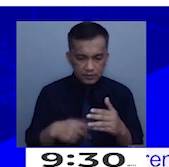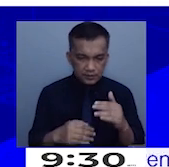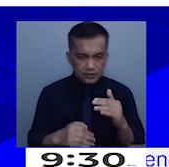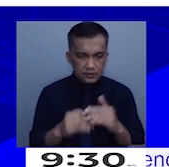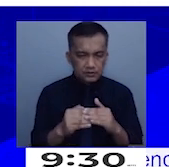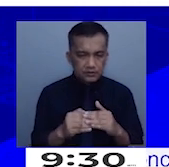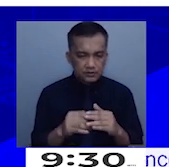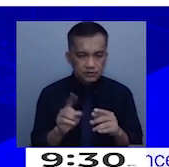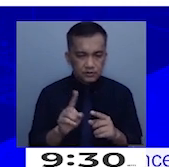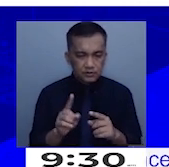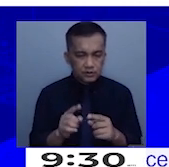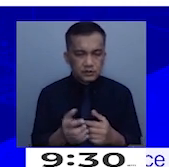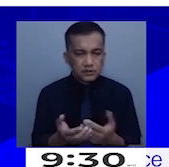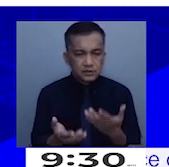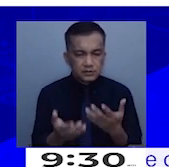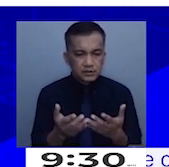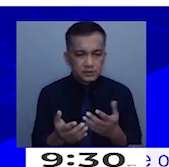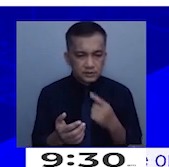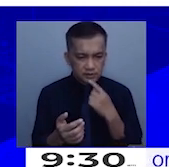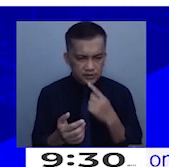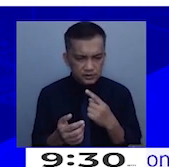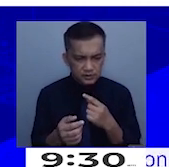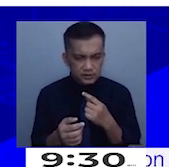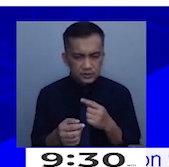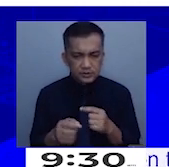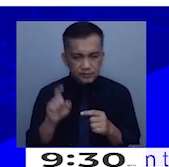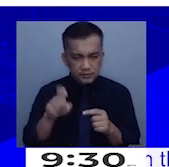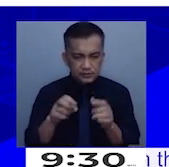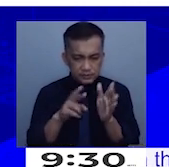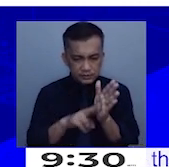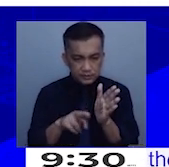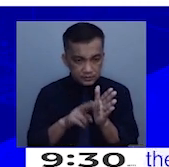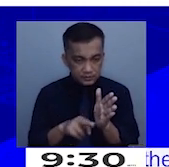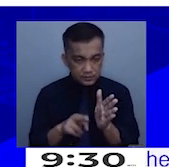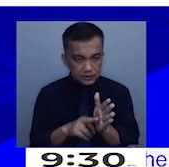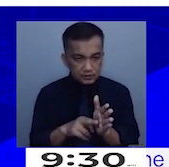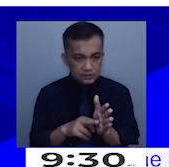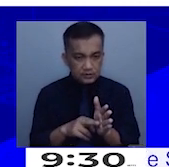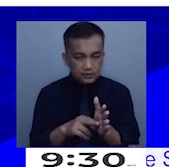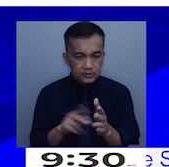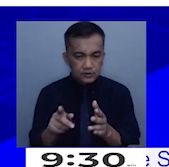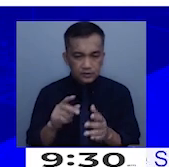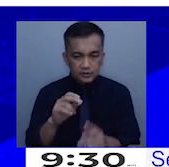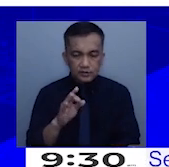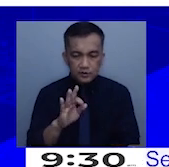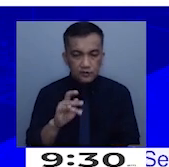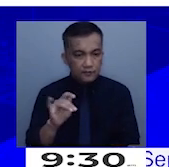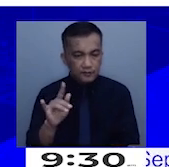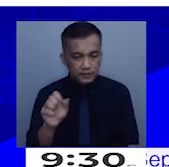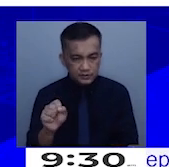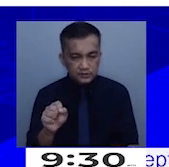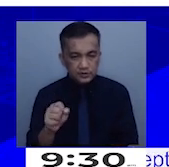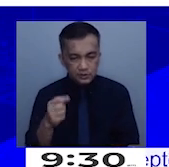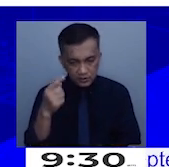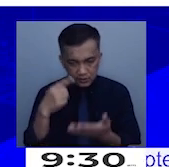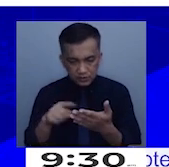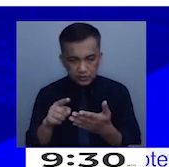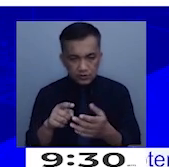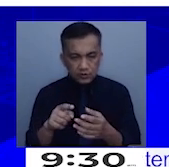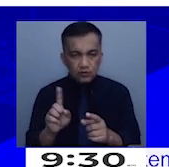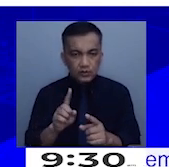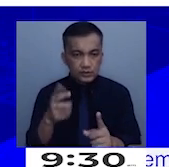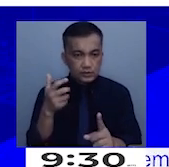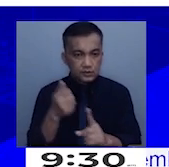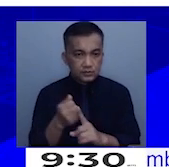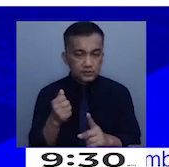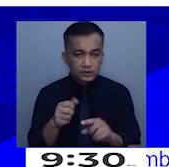ano siguro yun, ano? Sabi ko nga, kailangan i-research pa yung mga counterfactual para makita natin kung ano yung impact. But what we're